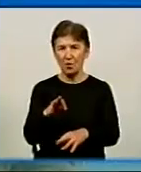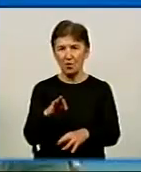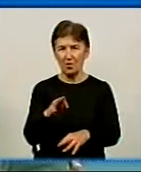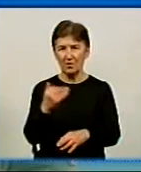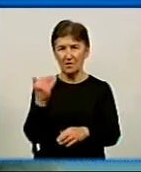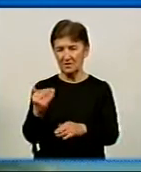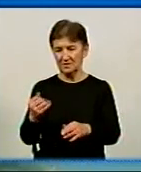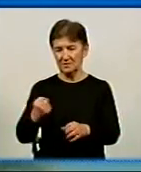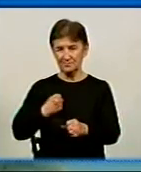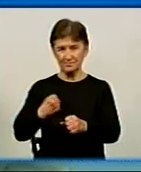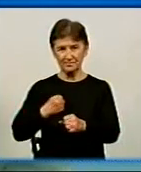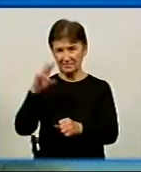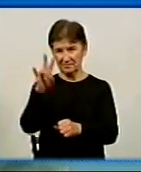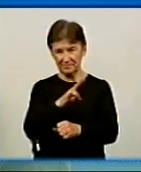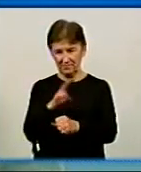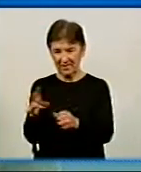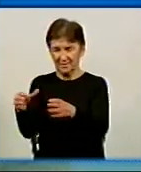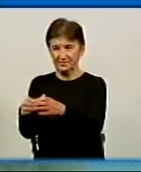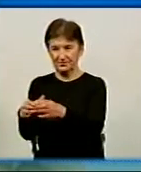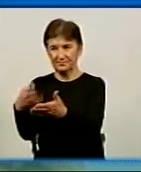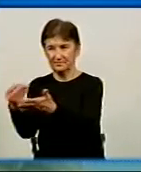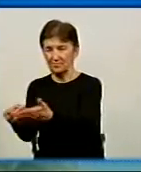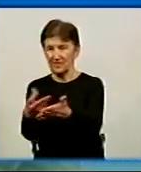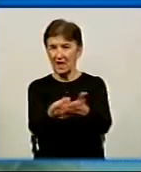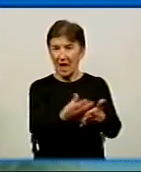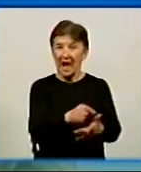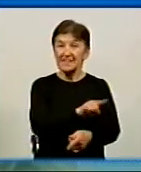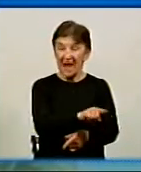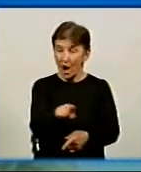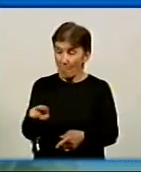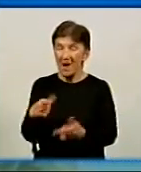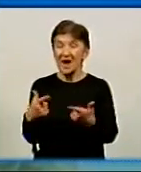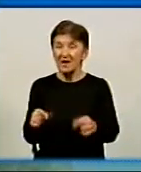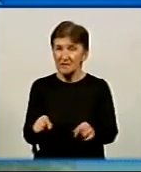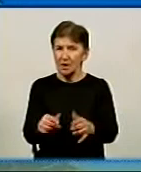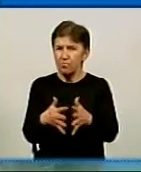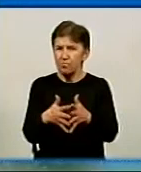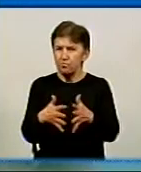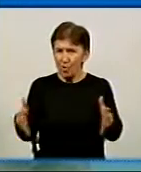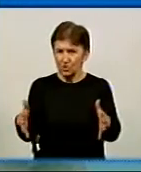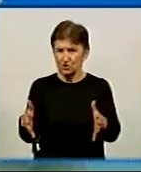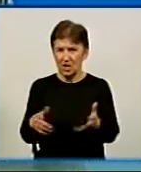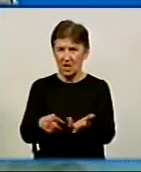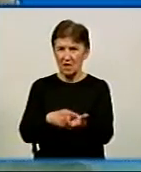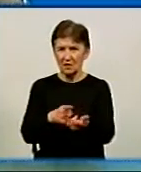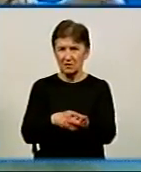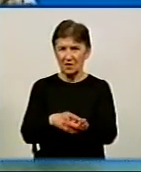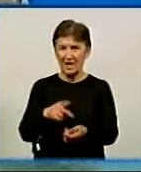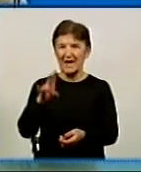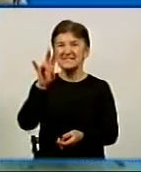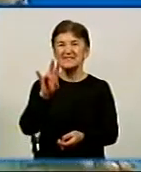військові. І там, де імеє більше количество, там, членів церкви,